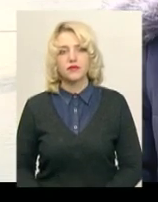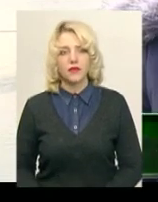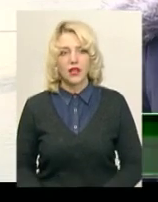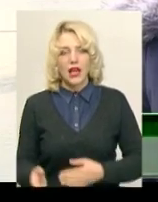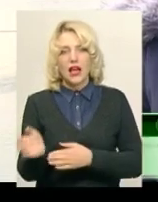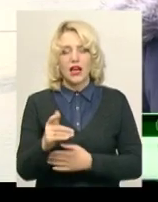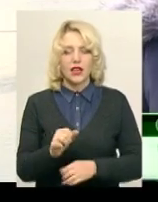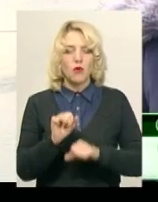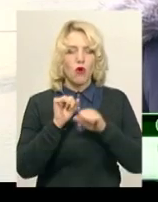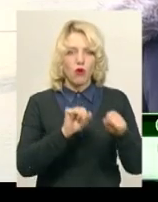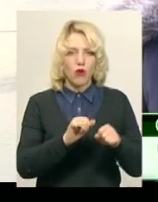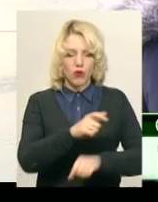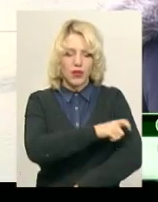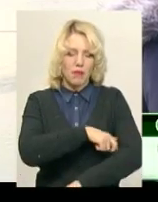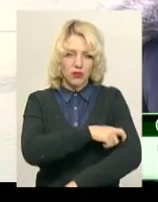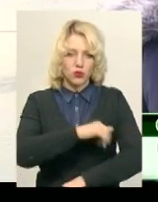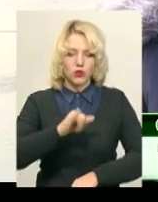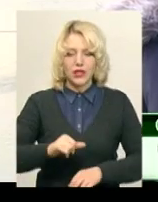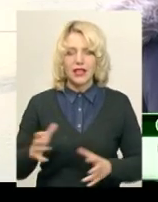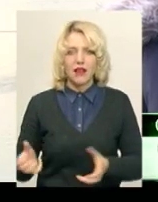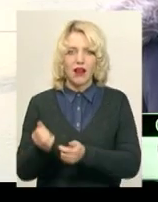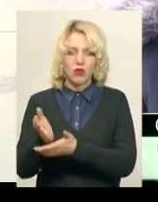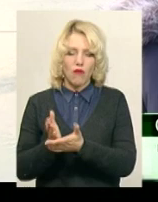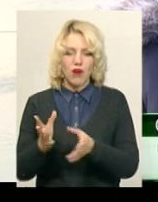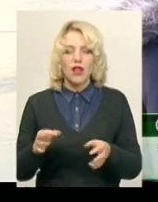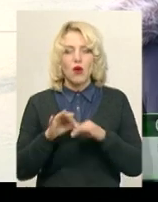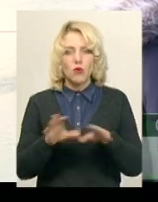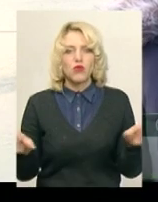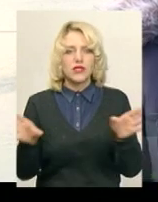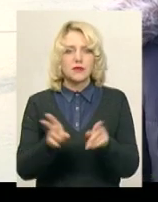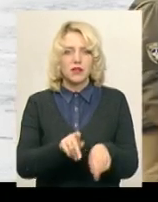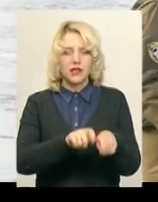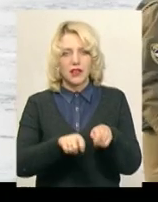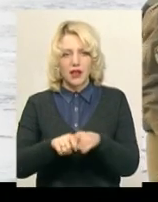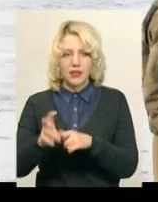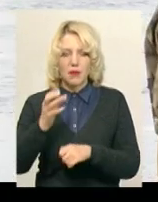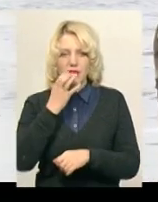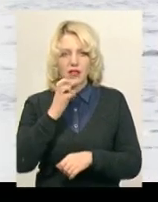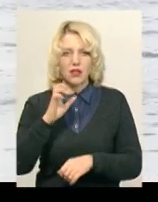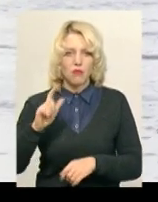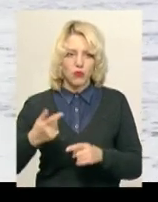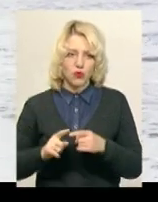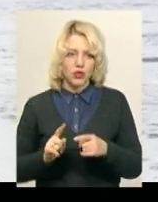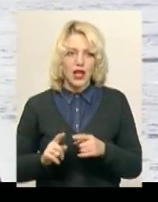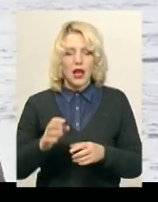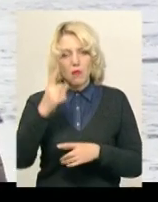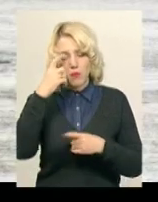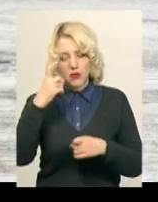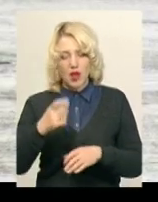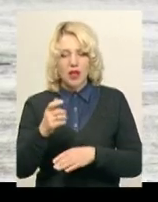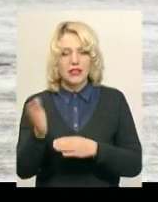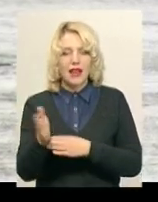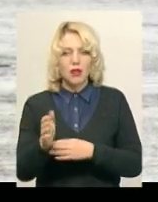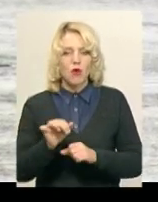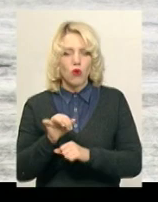Рибоохоронний патруль та рятувальники проводять спільний попереджувальний рейд на Південному Бузі. Рибоохоронний патруль попереджає рибалок про